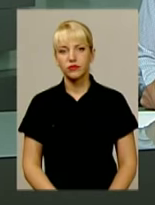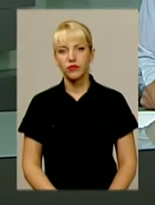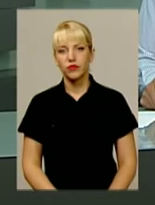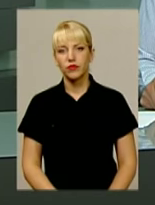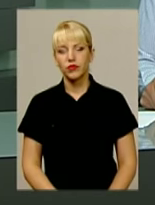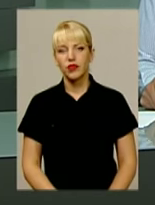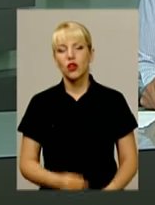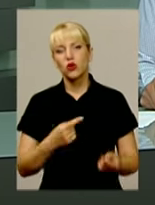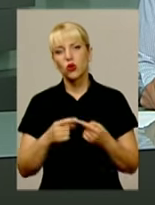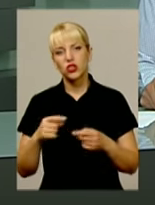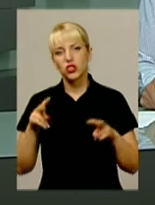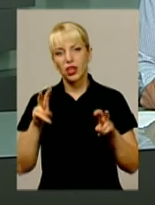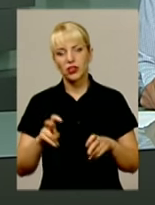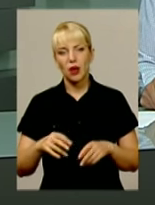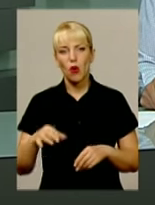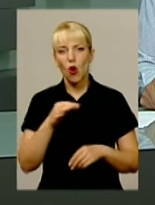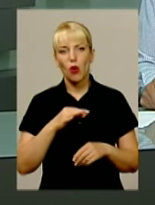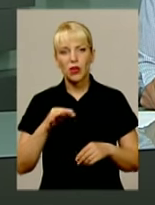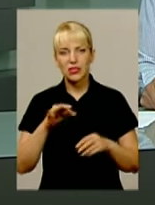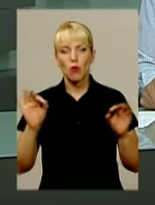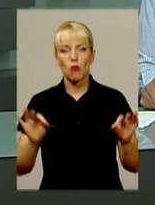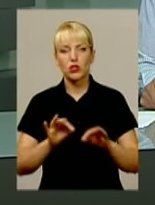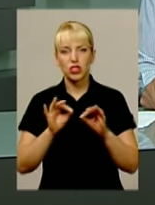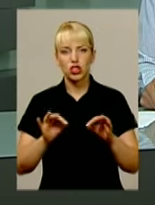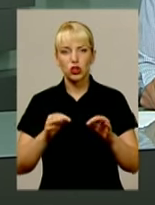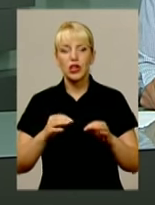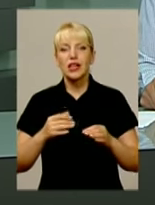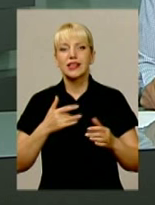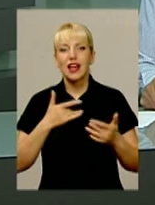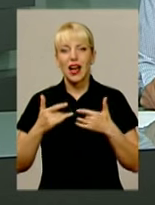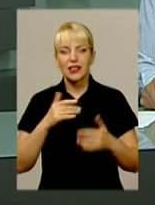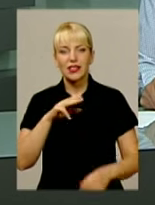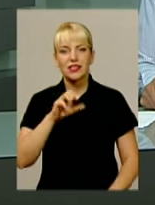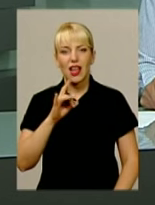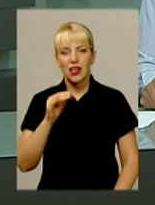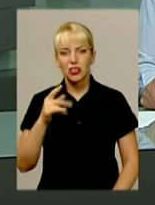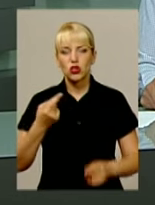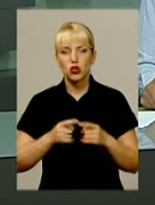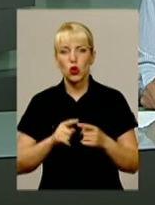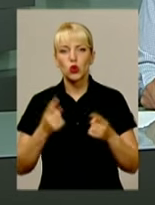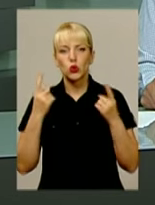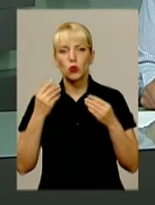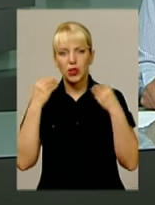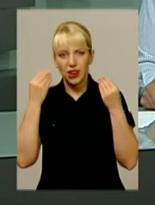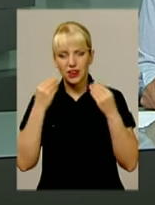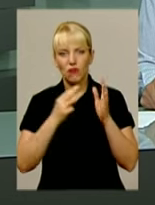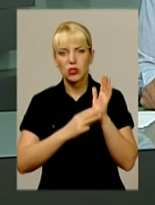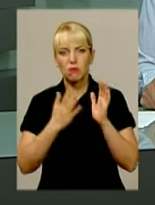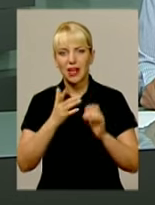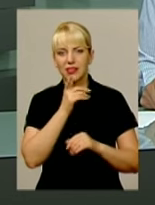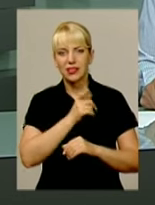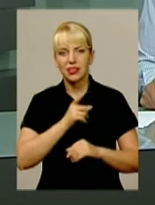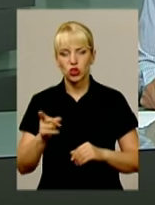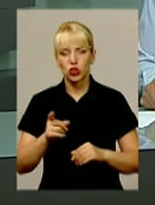До інших тем. В обласному академічному музично-драматичному театрі імені Старицького цього року ювілейний 85-й сезон. Колектив